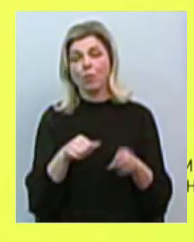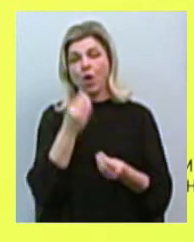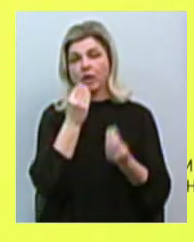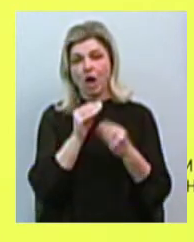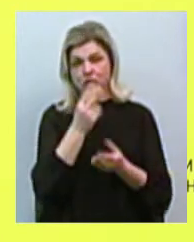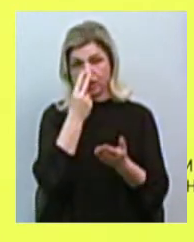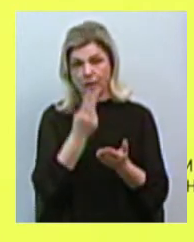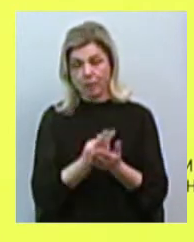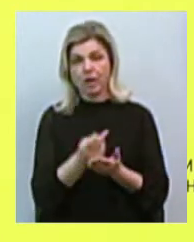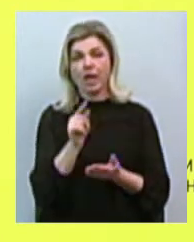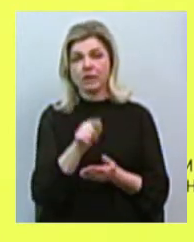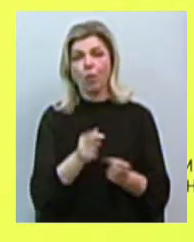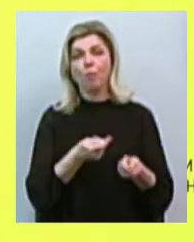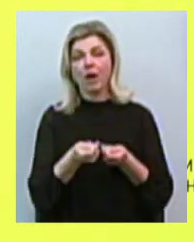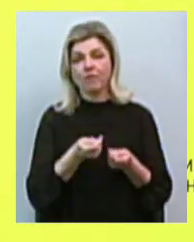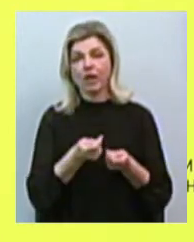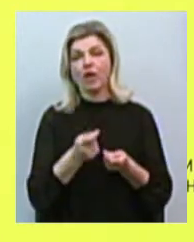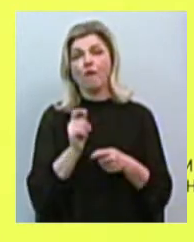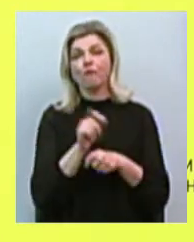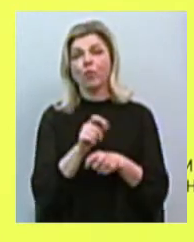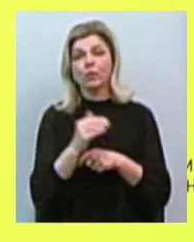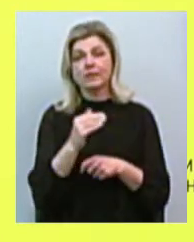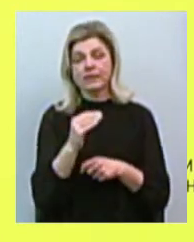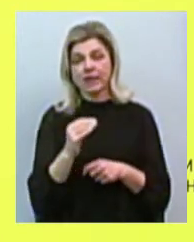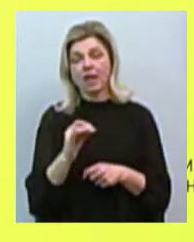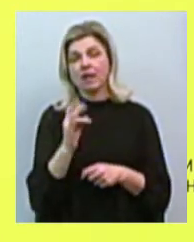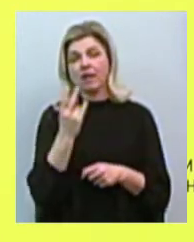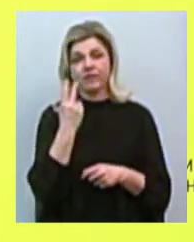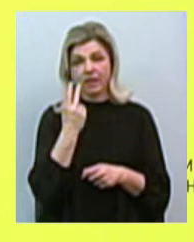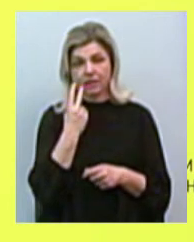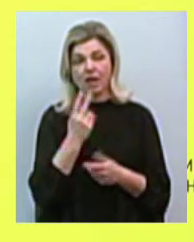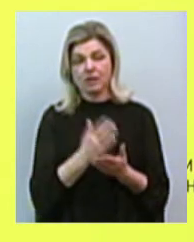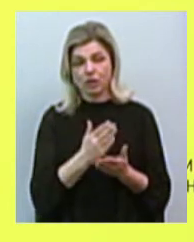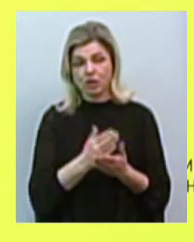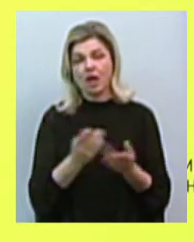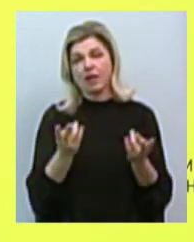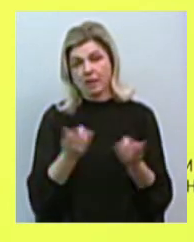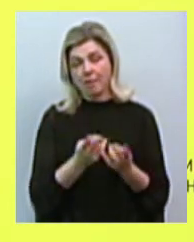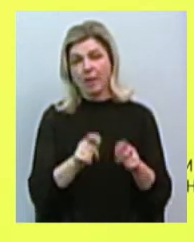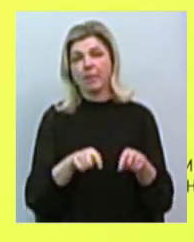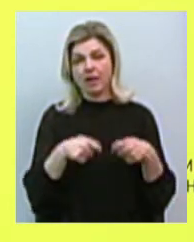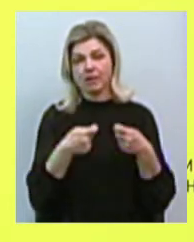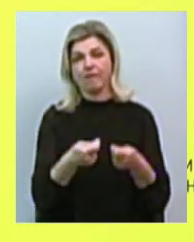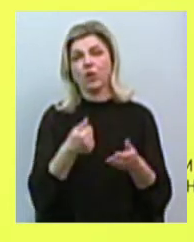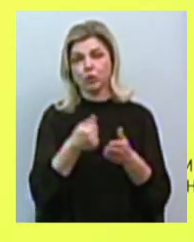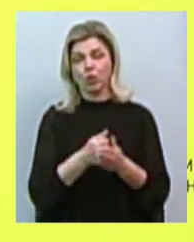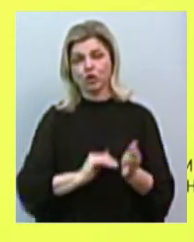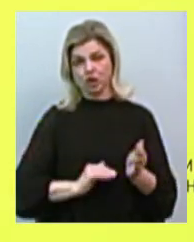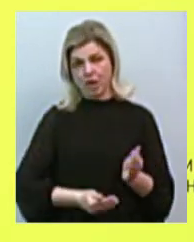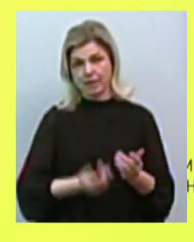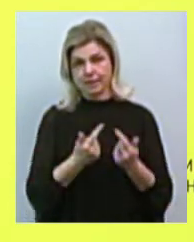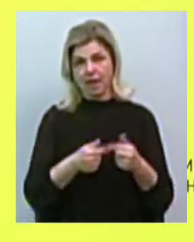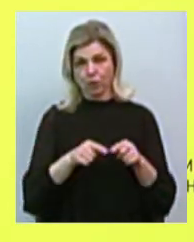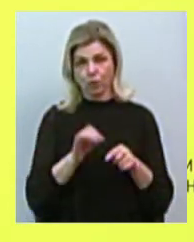демонструвати ті управлінські функції, які не завжди притамані державі, треба, звісно, це передавати до приватного сектору.